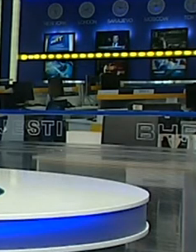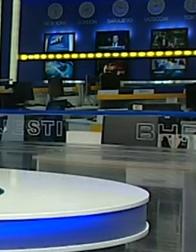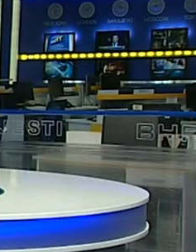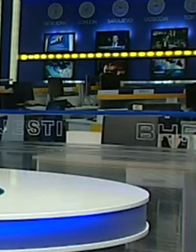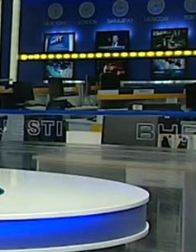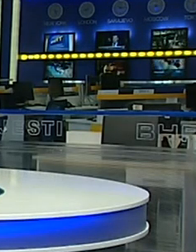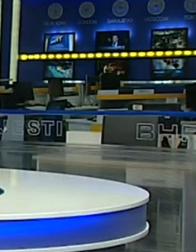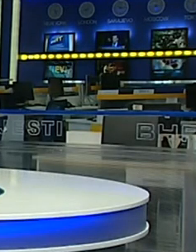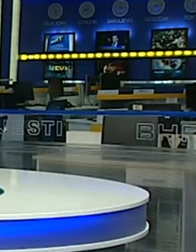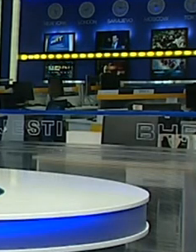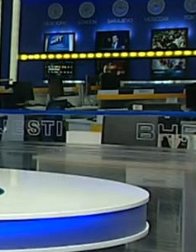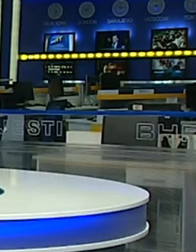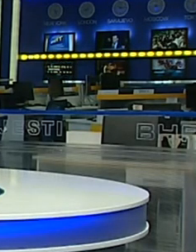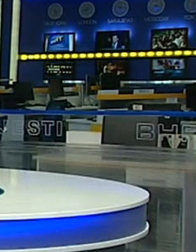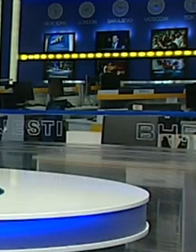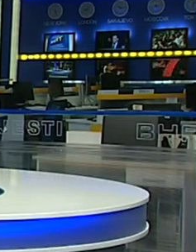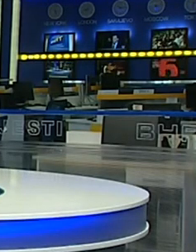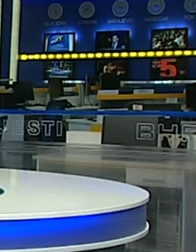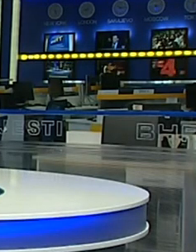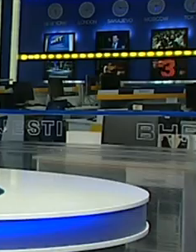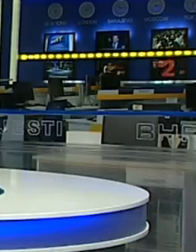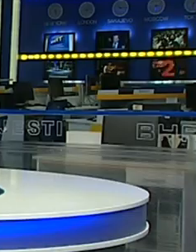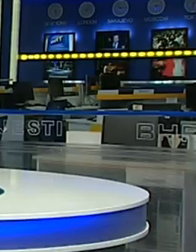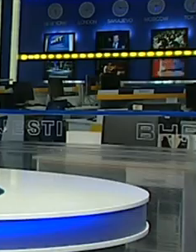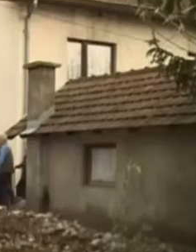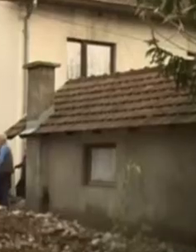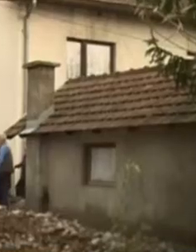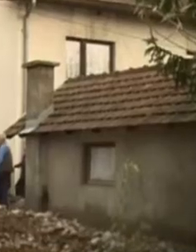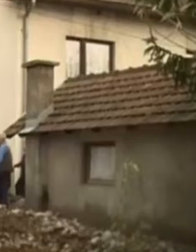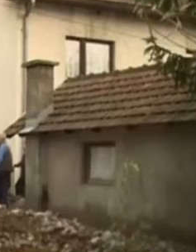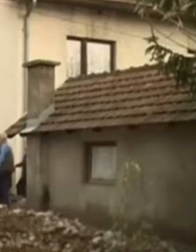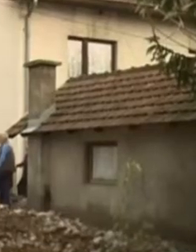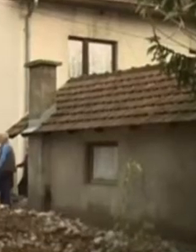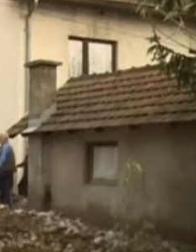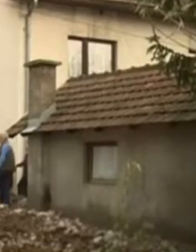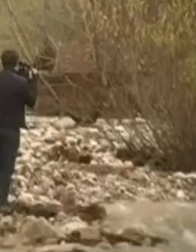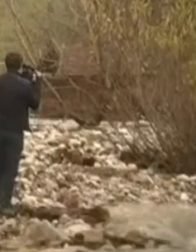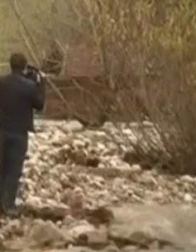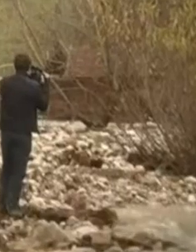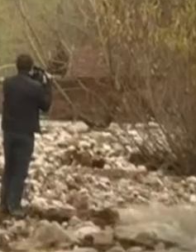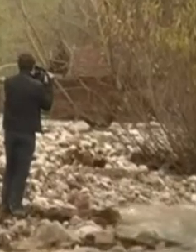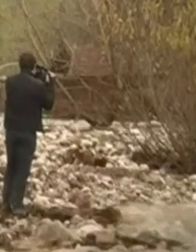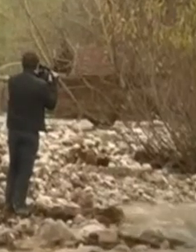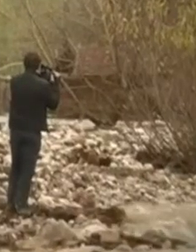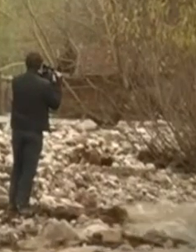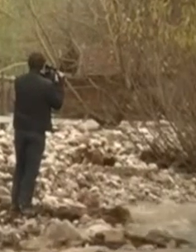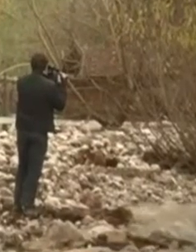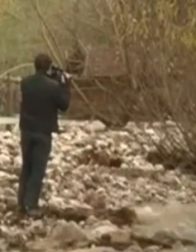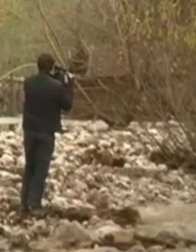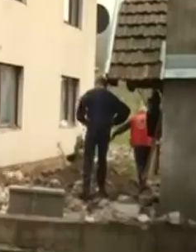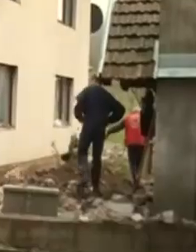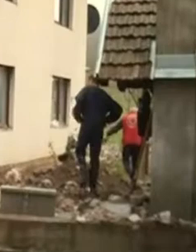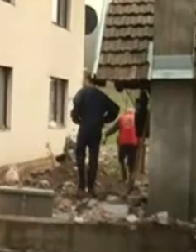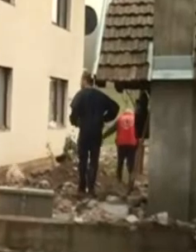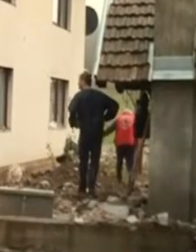Dobro večer, ja sam Ivan Katavić, u dnevniku 3, gledajte. Vodostaju u BiH u opadanju, na